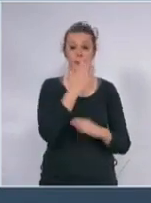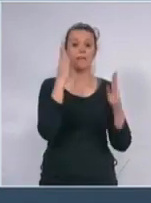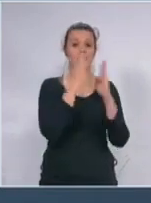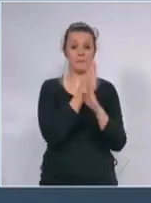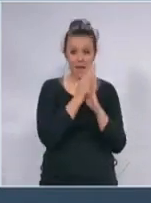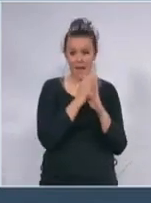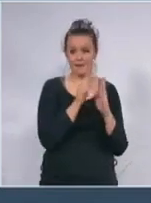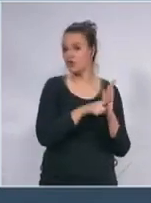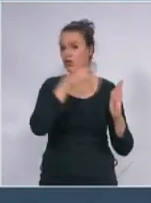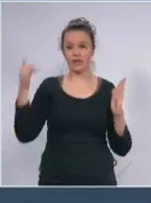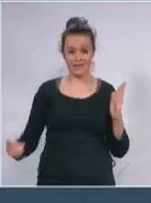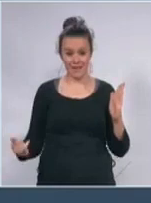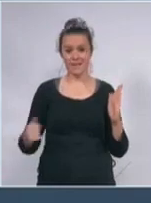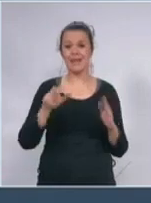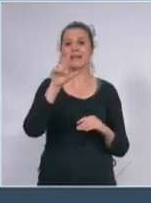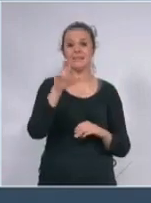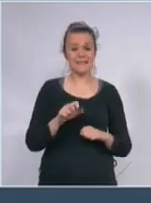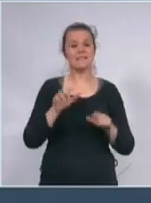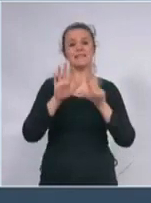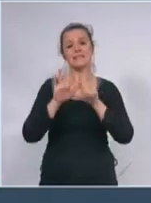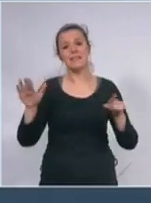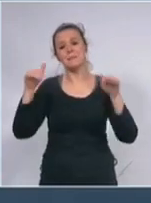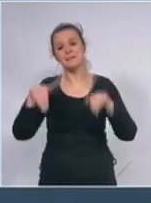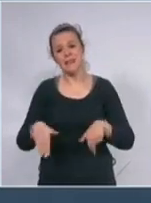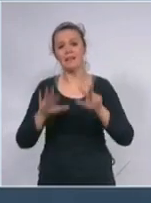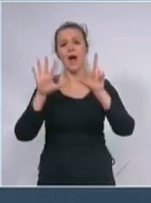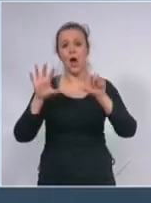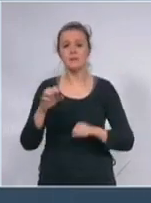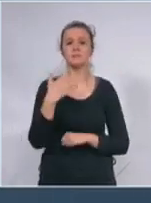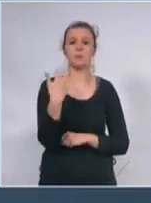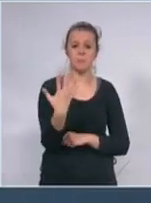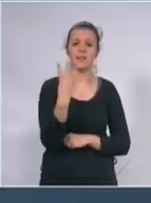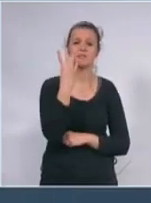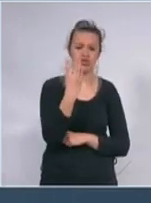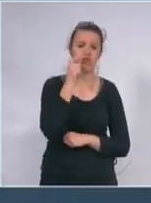.854 čoveka